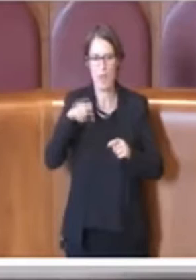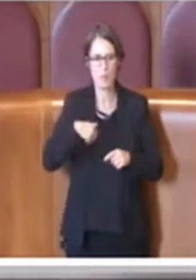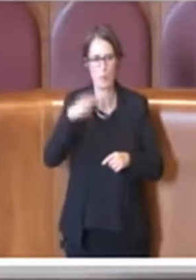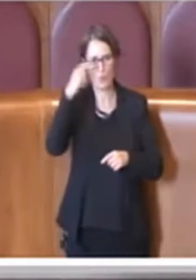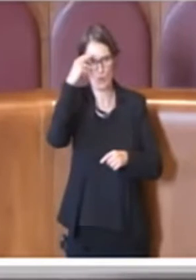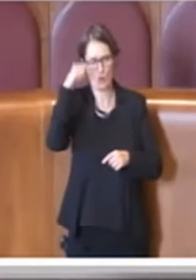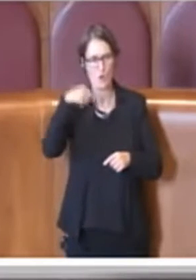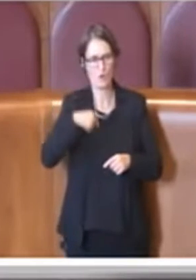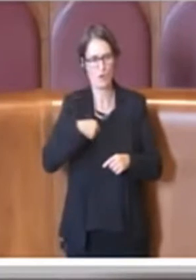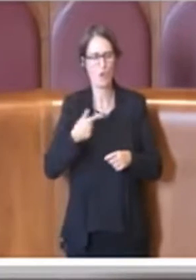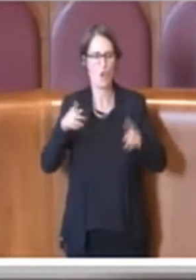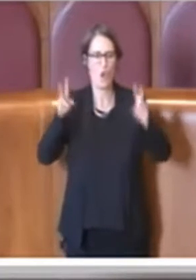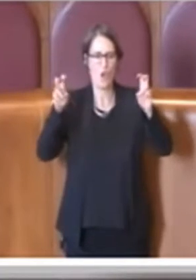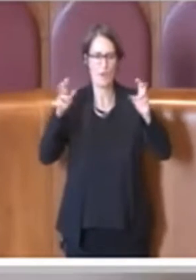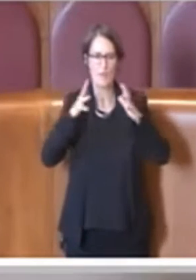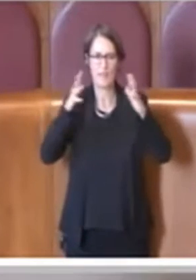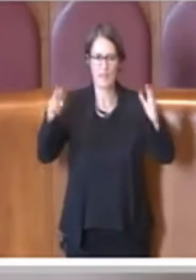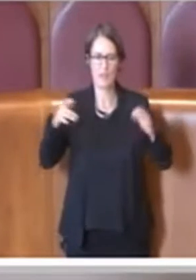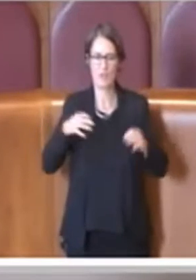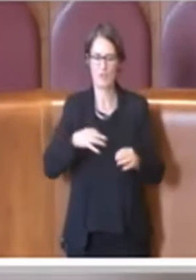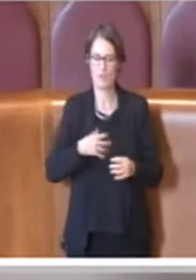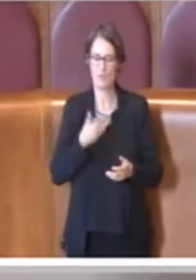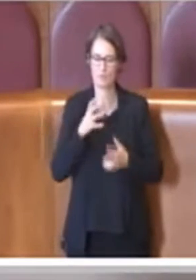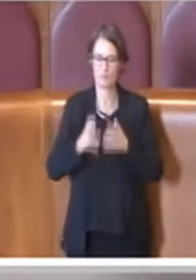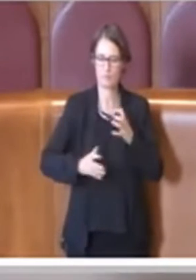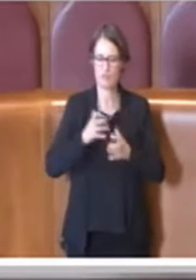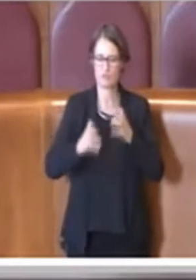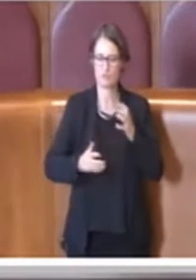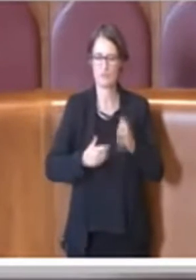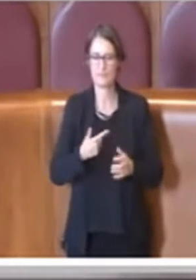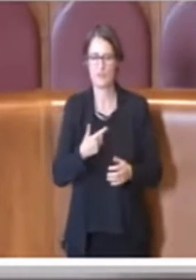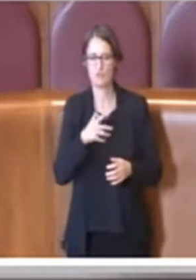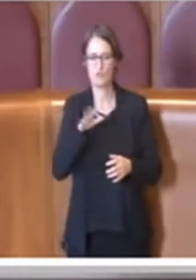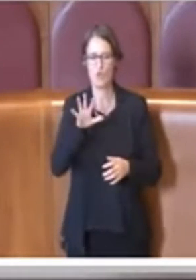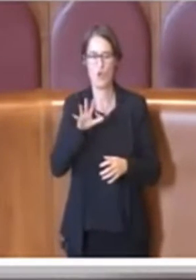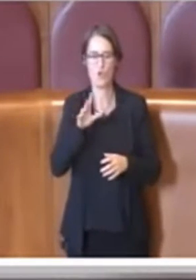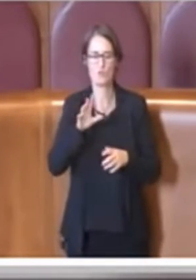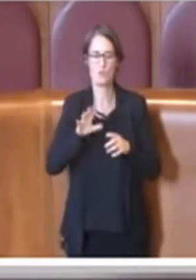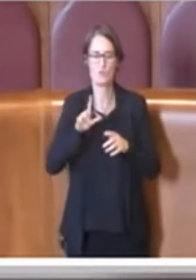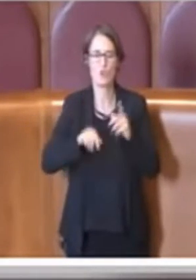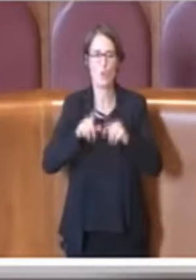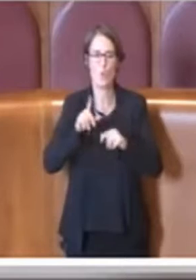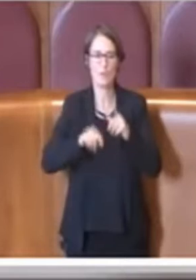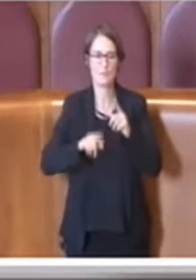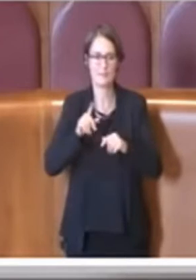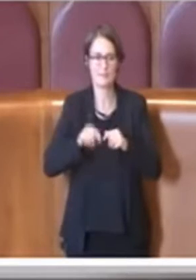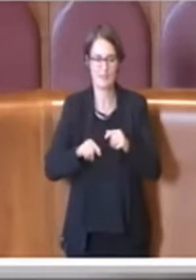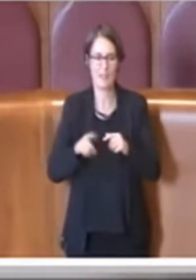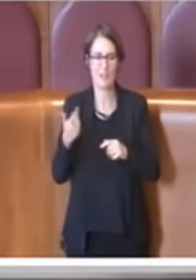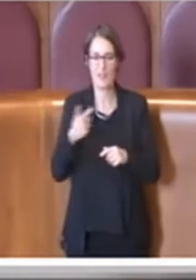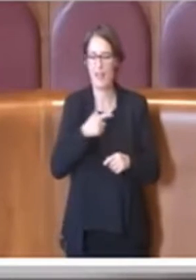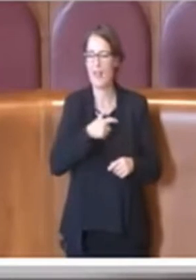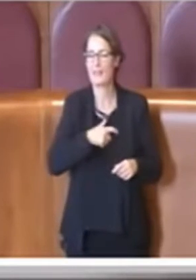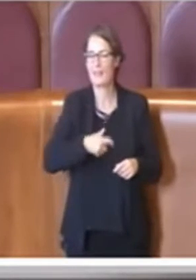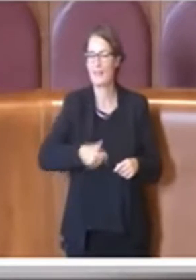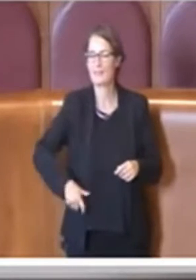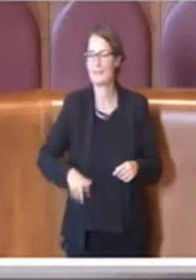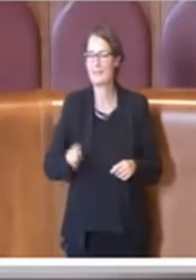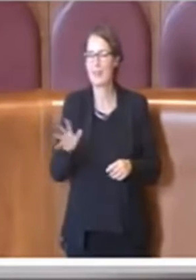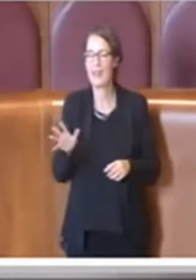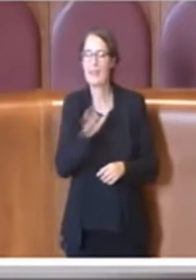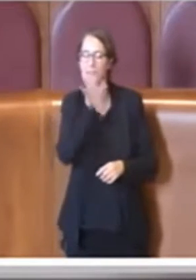stelle di questa candidatura annunciata dalla Sindaca che a loro avviso andava a confliggere con